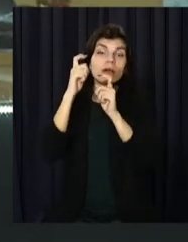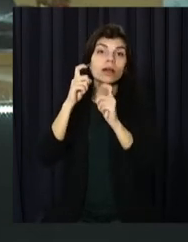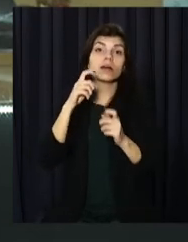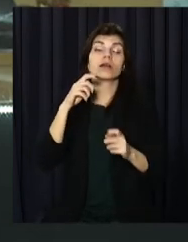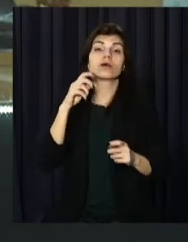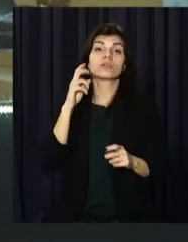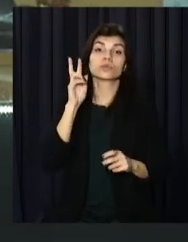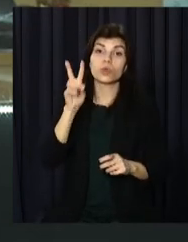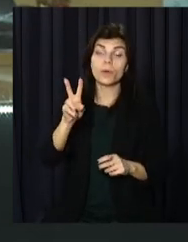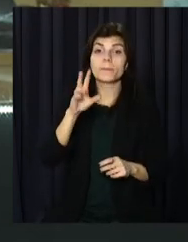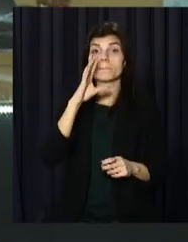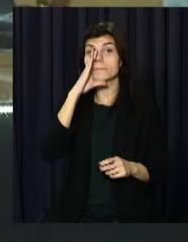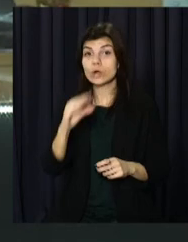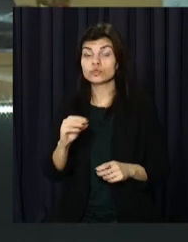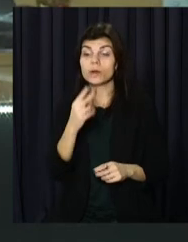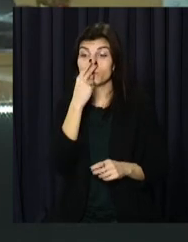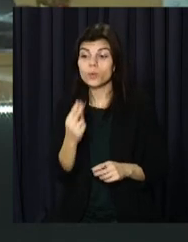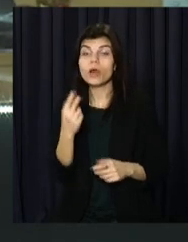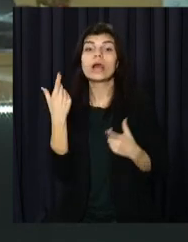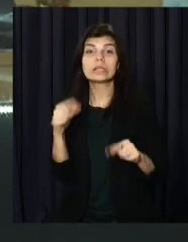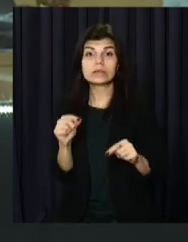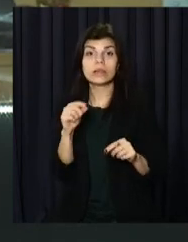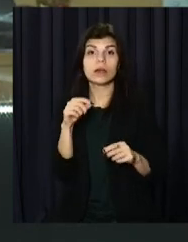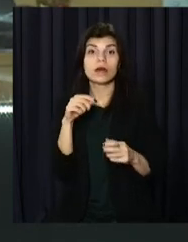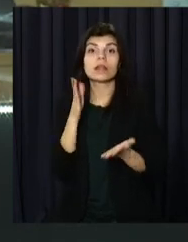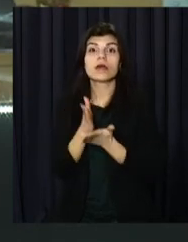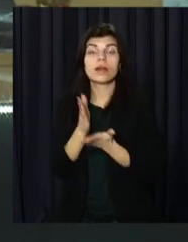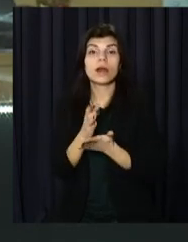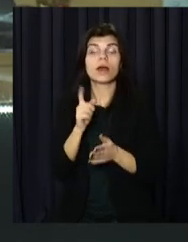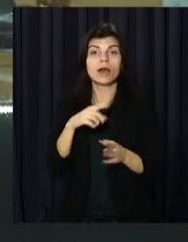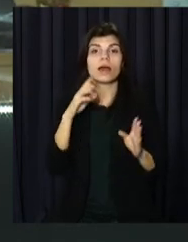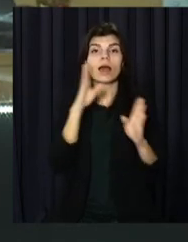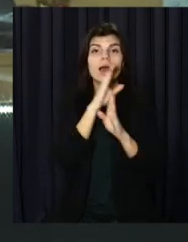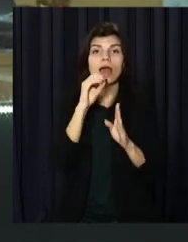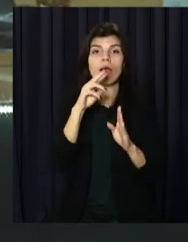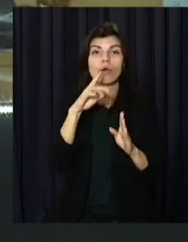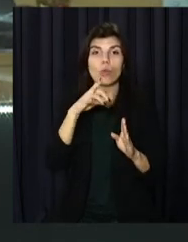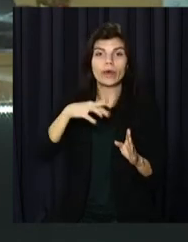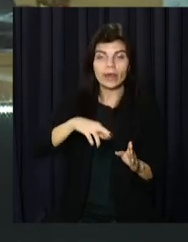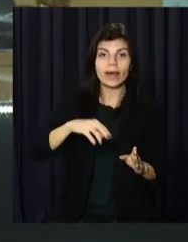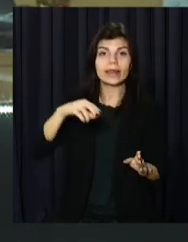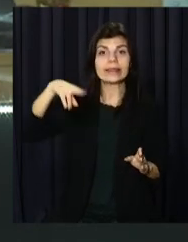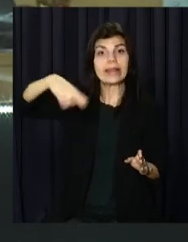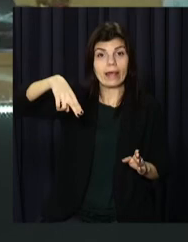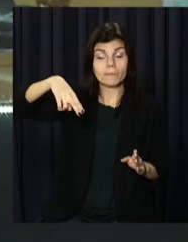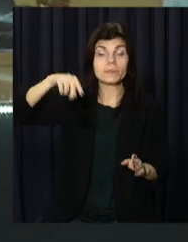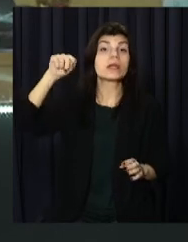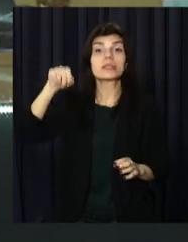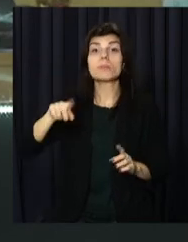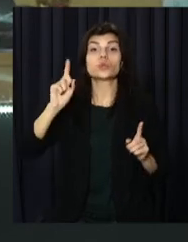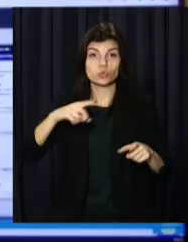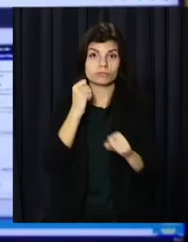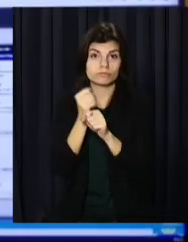тролейбусів та маршруток. Непасе задніх і компанія «Екологія Д», яка вивозить сміття в місті. Там також